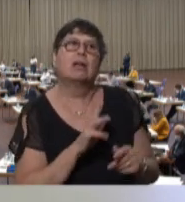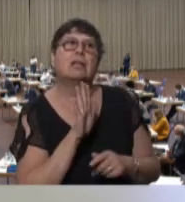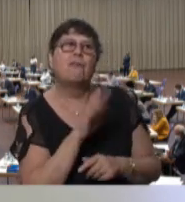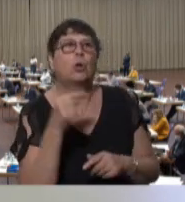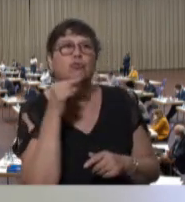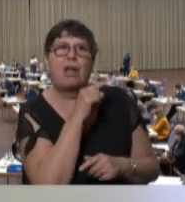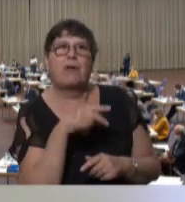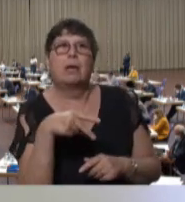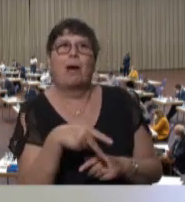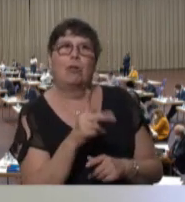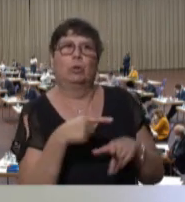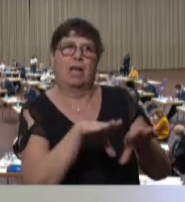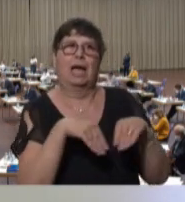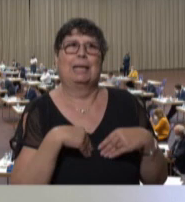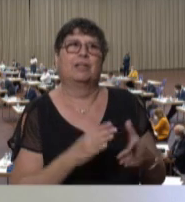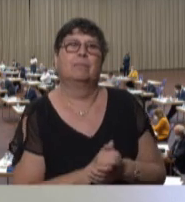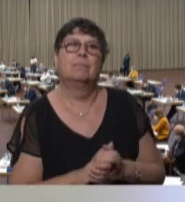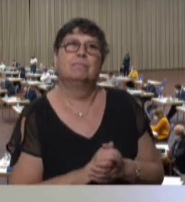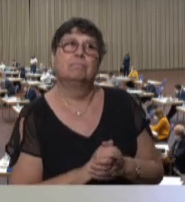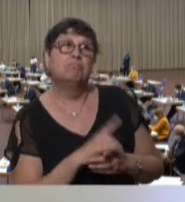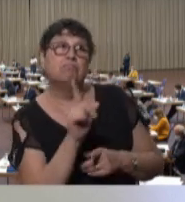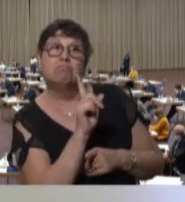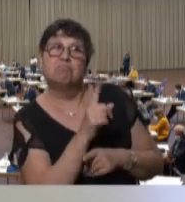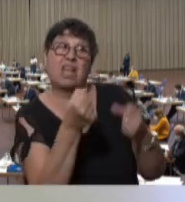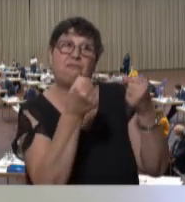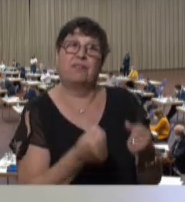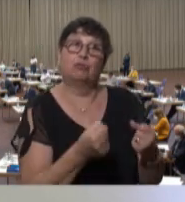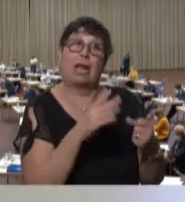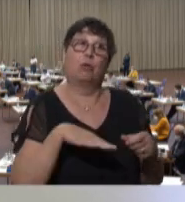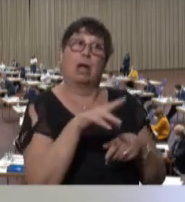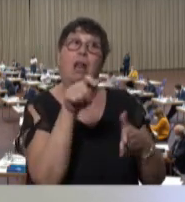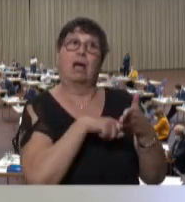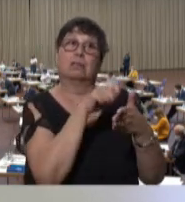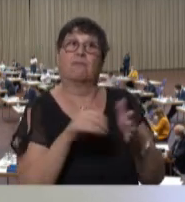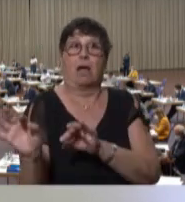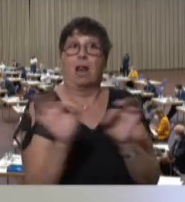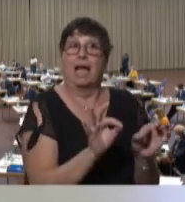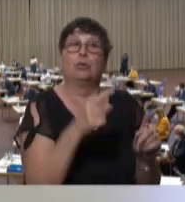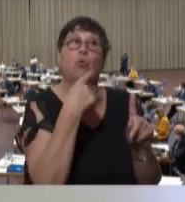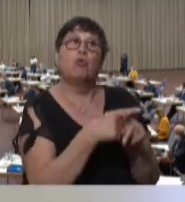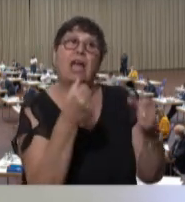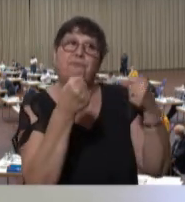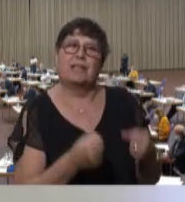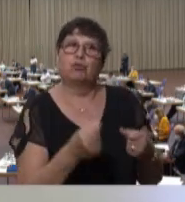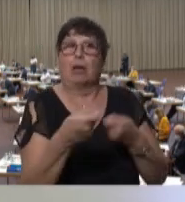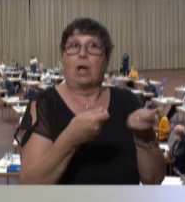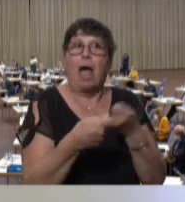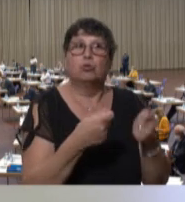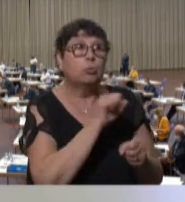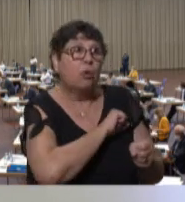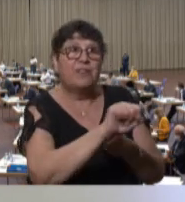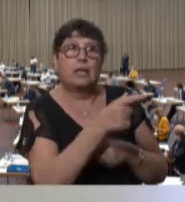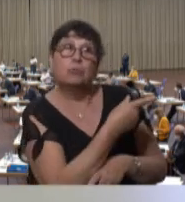Paul Huhn antritt. Erhebt sich gegen die Feststellung der Landeswahlleitung und gegen die Feststellung des Ausschusses